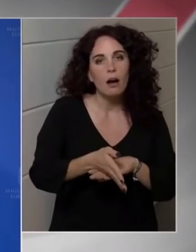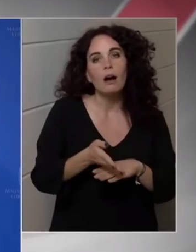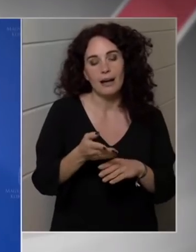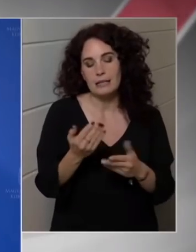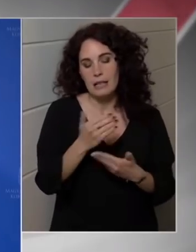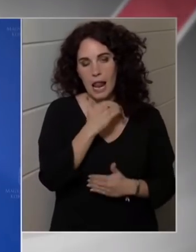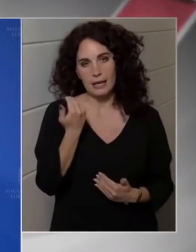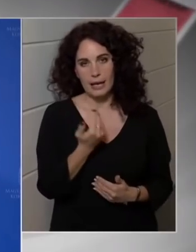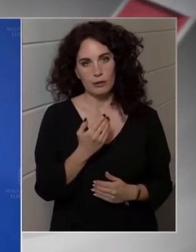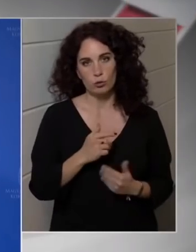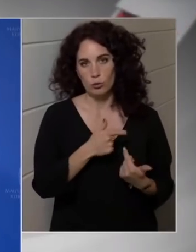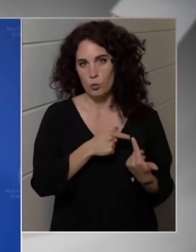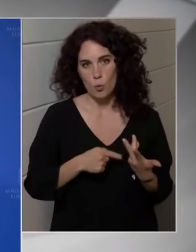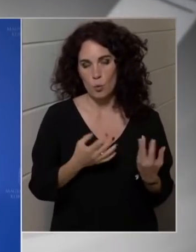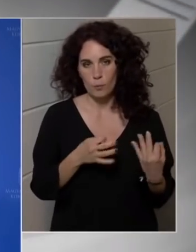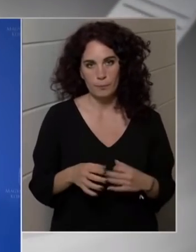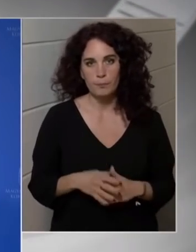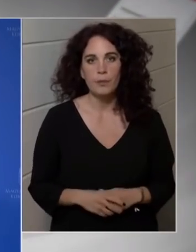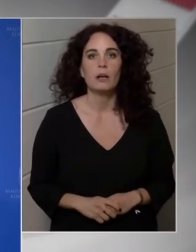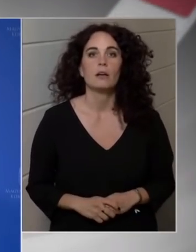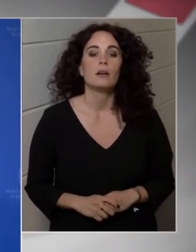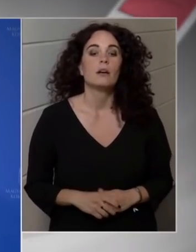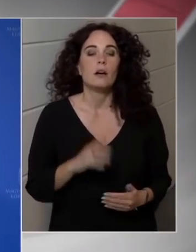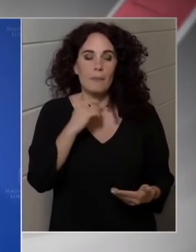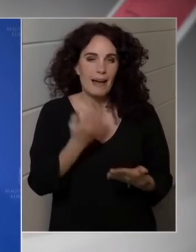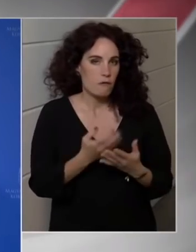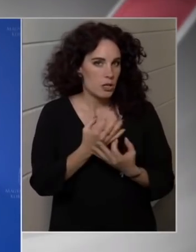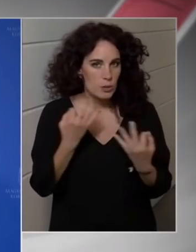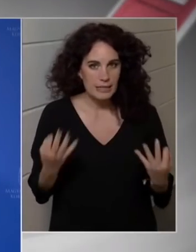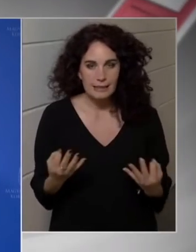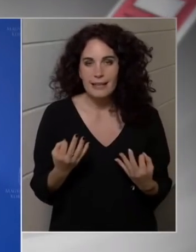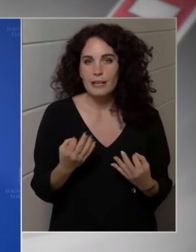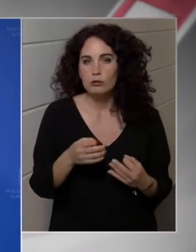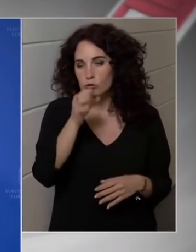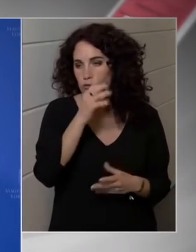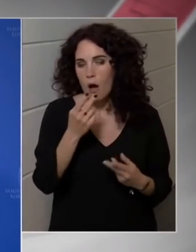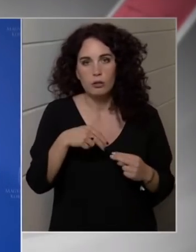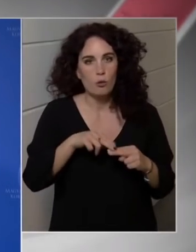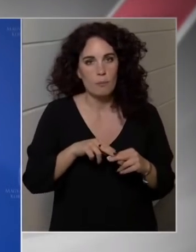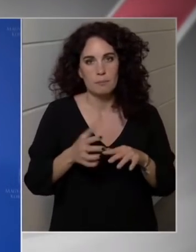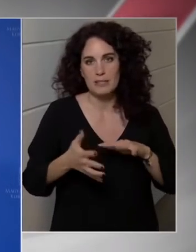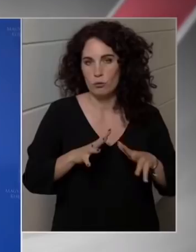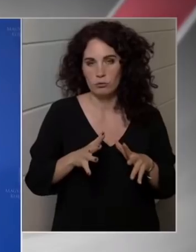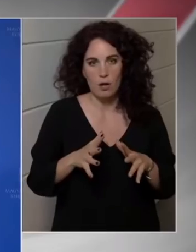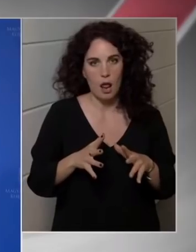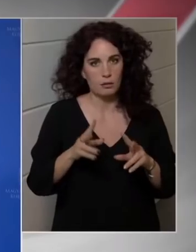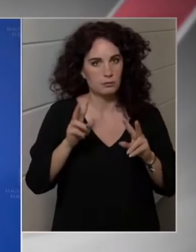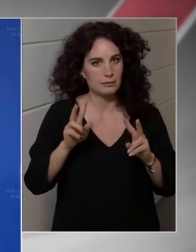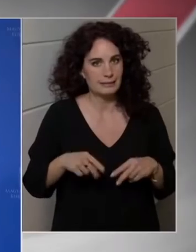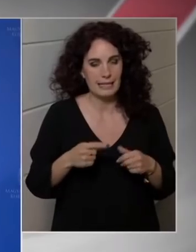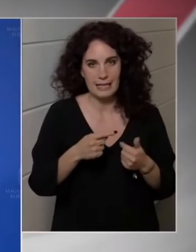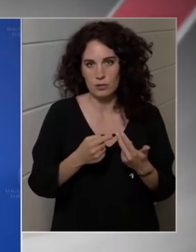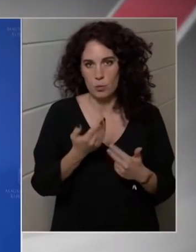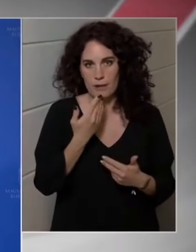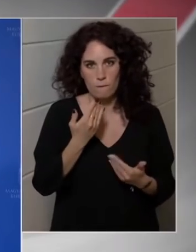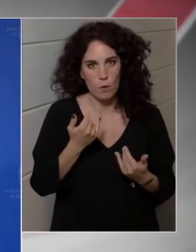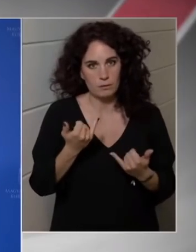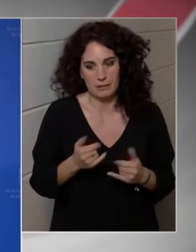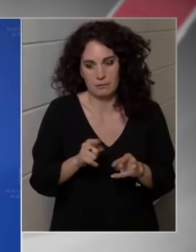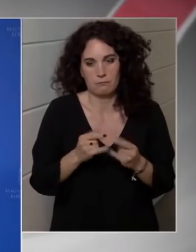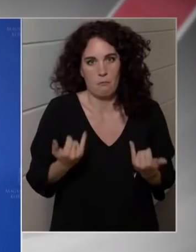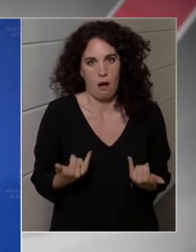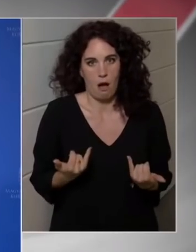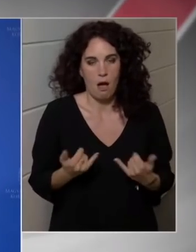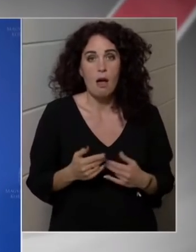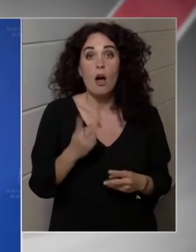hiánypályához, ahogy itt a szakmában fogalmazni szoktak, három és fél százalékos hiányhoz, úgy látjuk, ezek elegendőek. Azt is